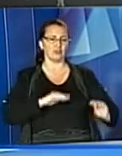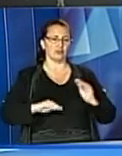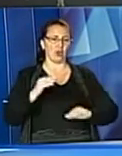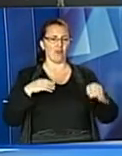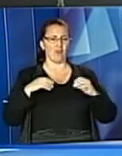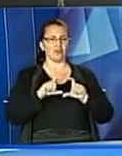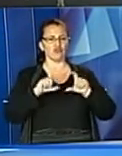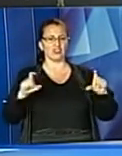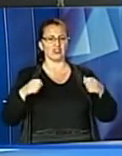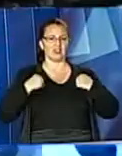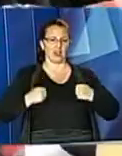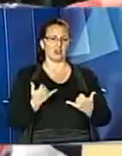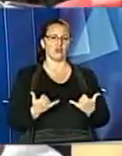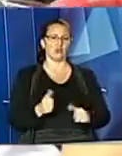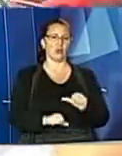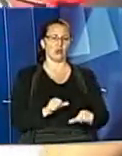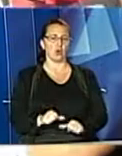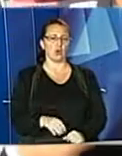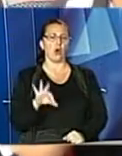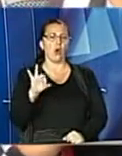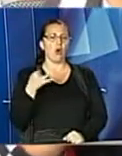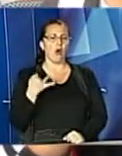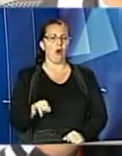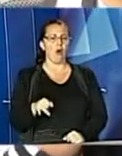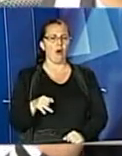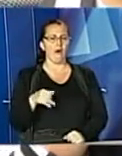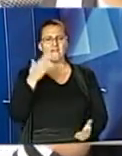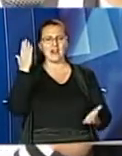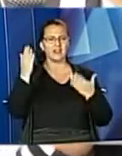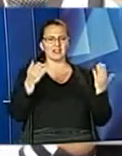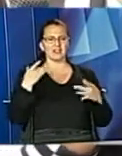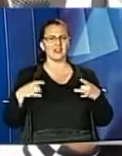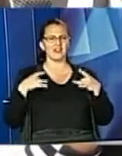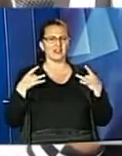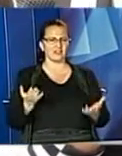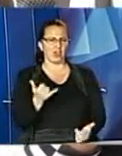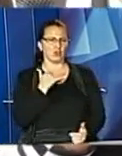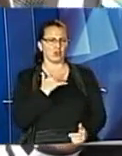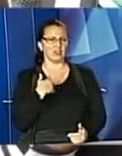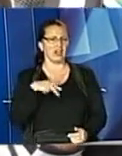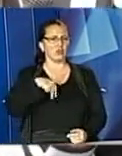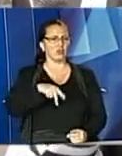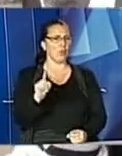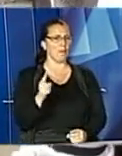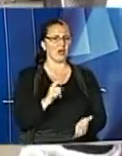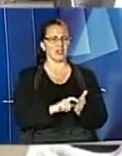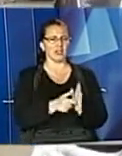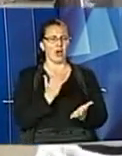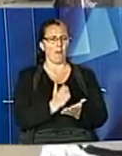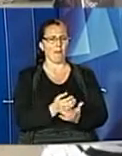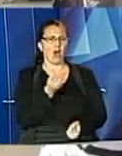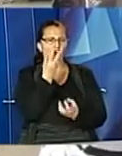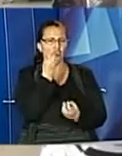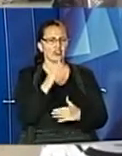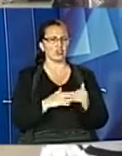ранець цьогоріч. Ой веселе свято в нас, я іду у перший клас, маю квіти у